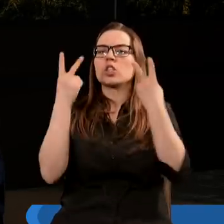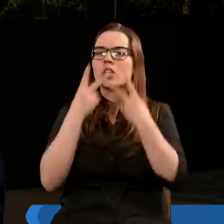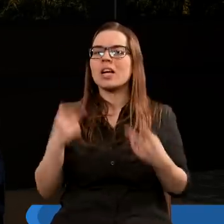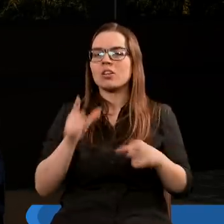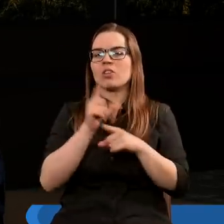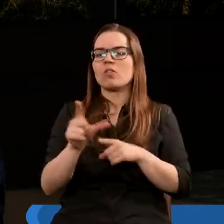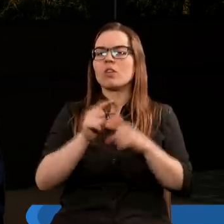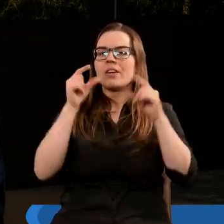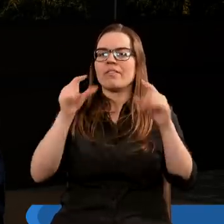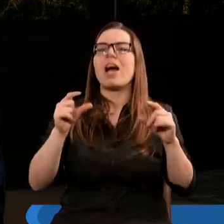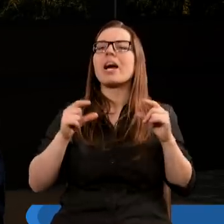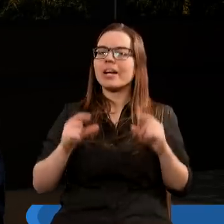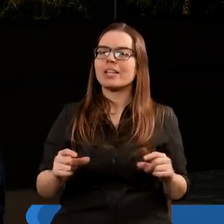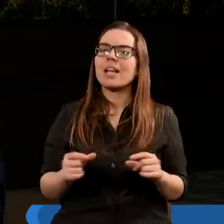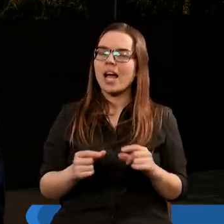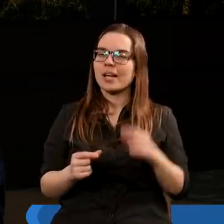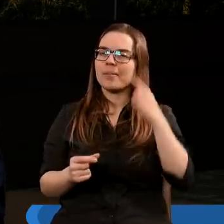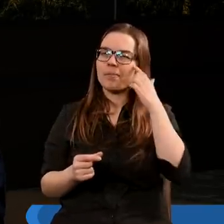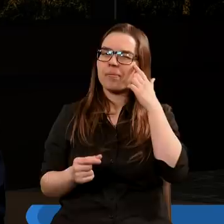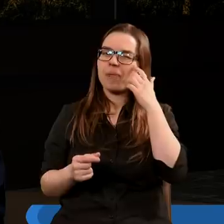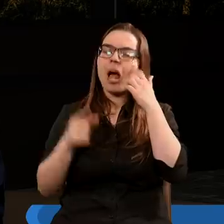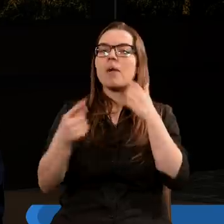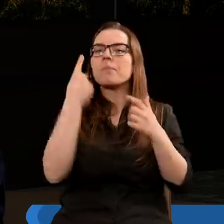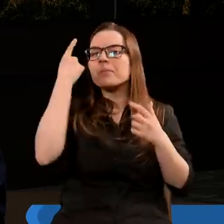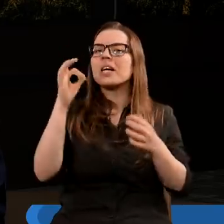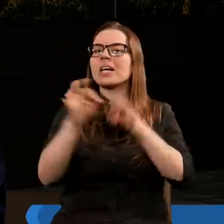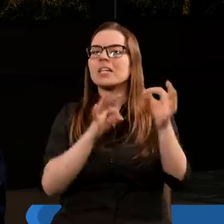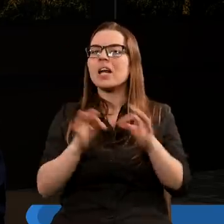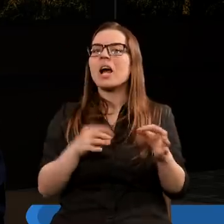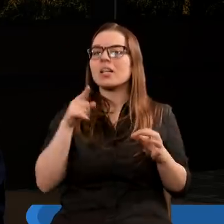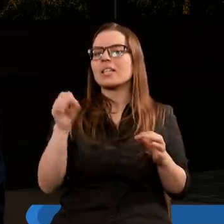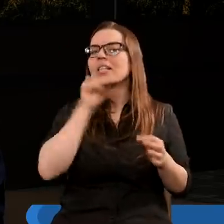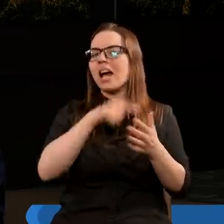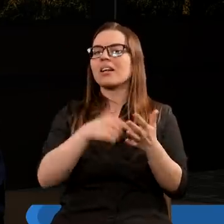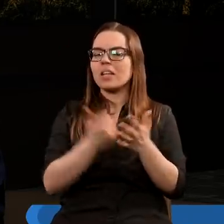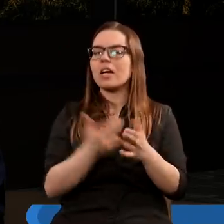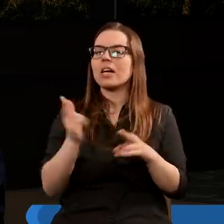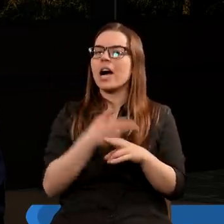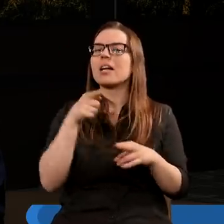dwunasty werset, przypomina mi się ta historia ze Starego Testamentu, kiedy to właśnie Cyrus